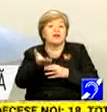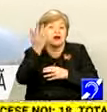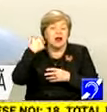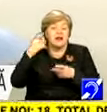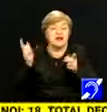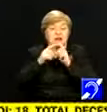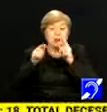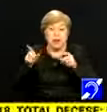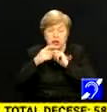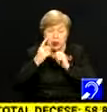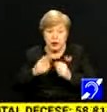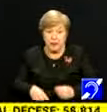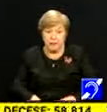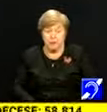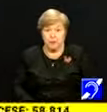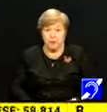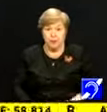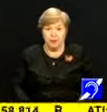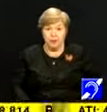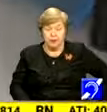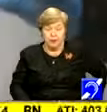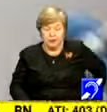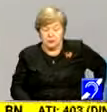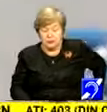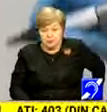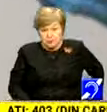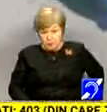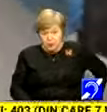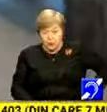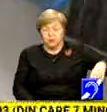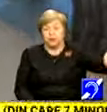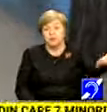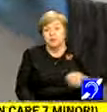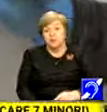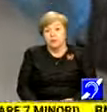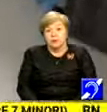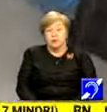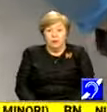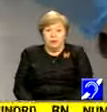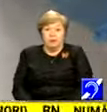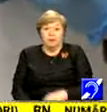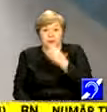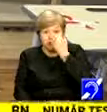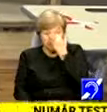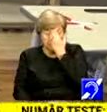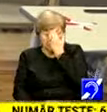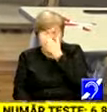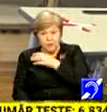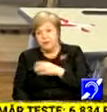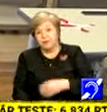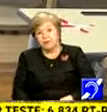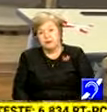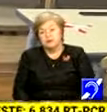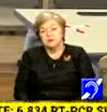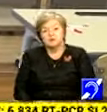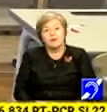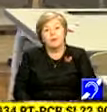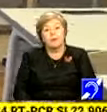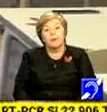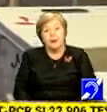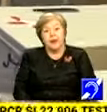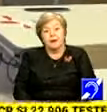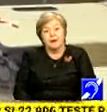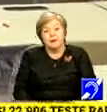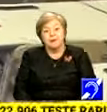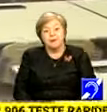În marea majoritate a situațiilor, tezele s-au susținut. Ministerul Educației a transmis în unitățile școlare că tezele se pot da în situații